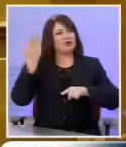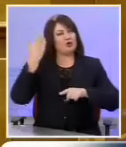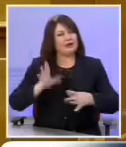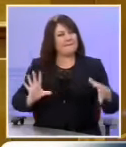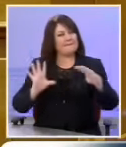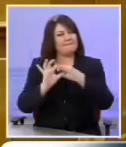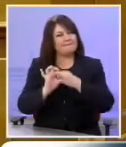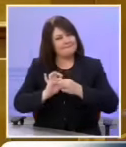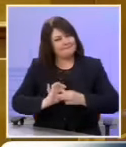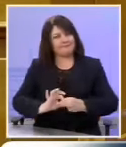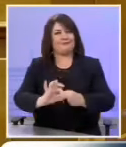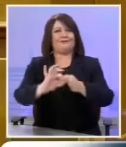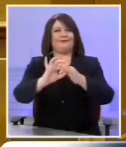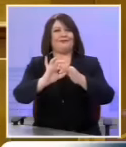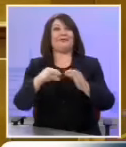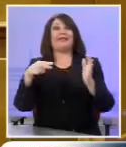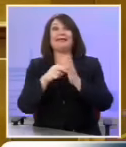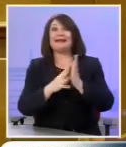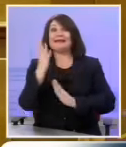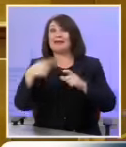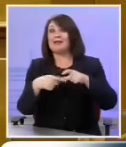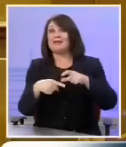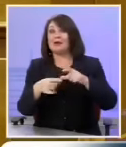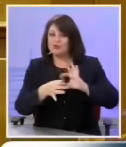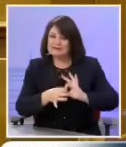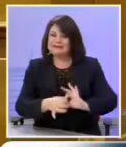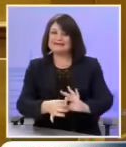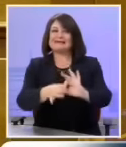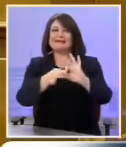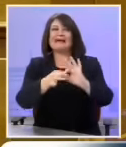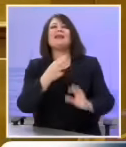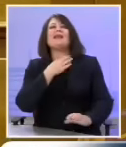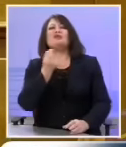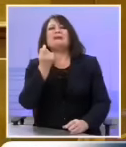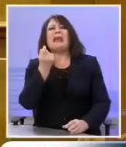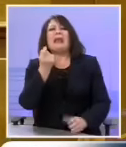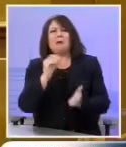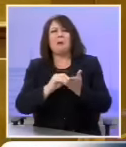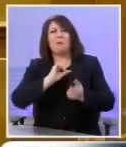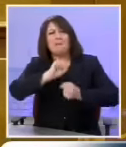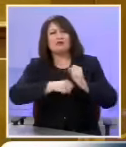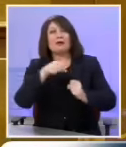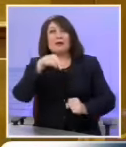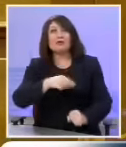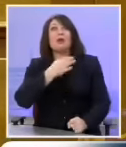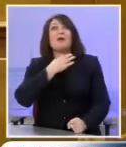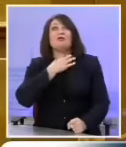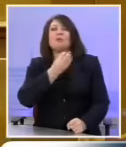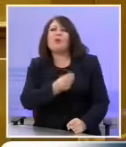δρόμο που βρισκότανε το Δεκέμβριο του 2014 θα θέλαμε πολύ λίγη προσπάθεια ενώ τώρα θέλουμε μια